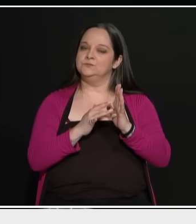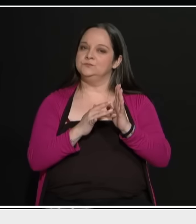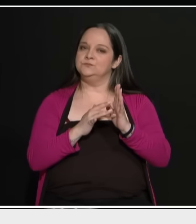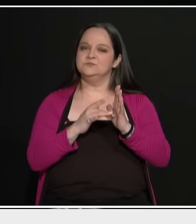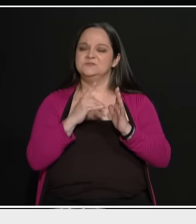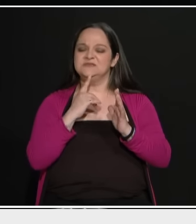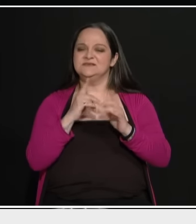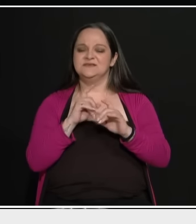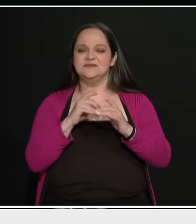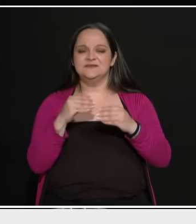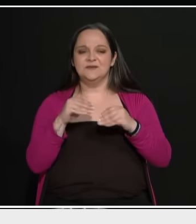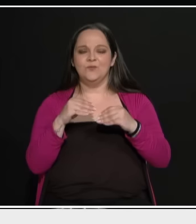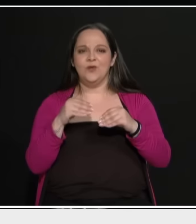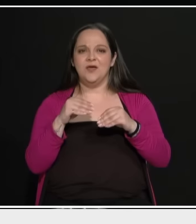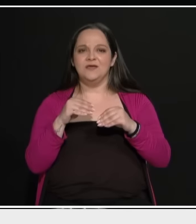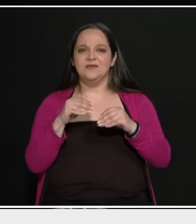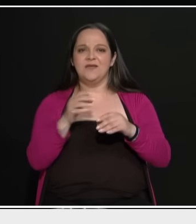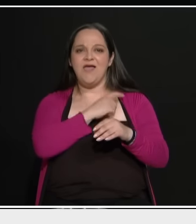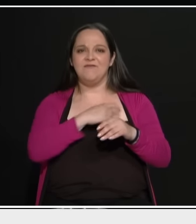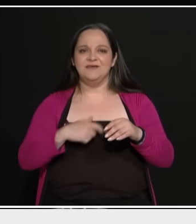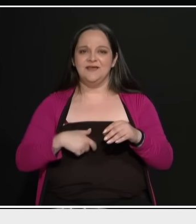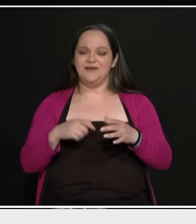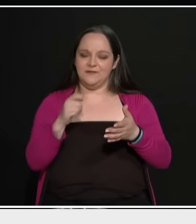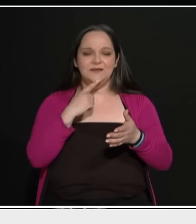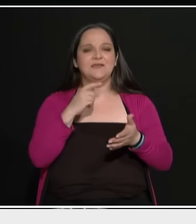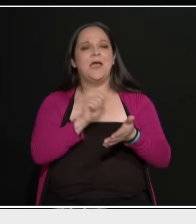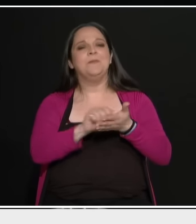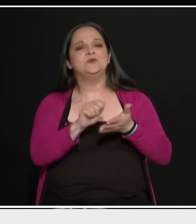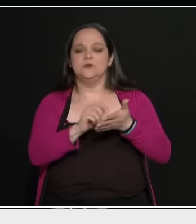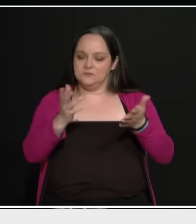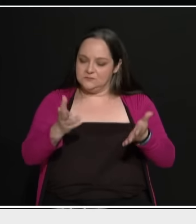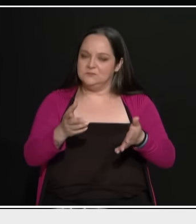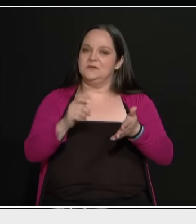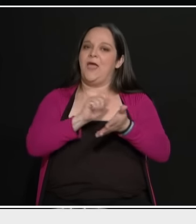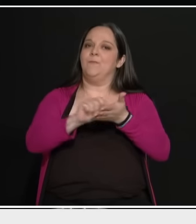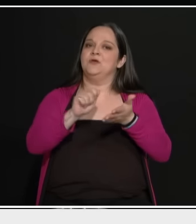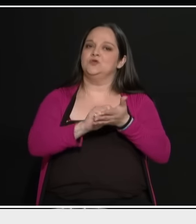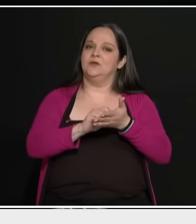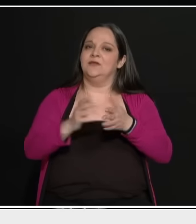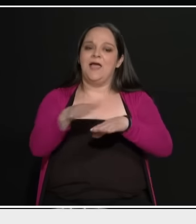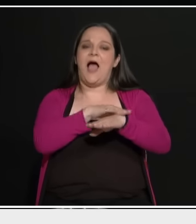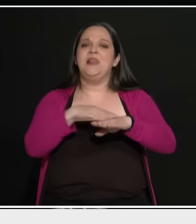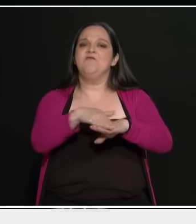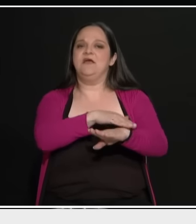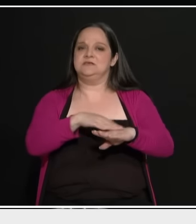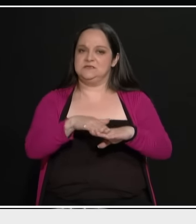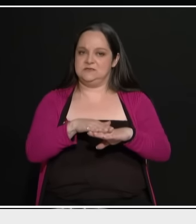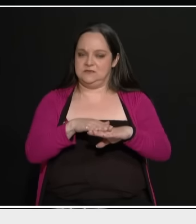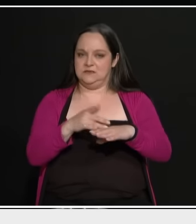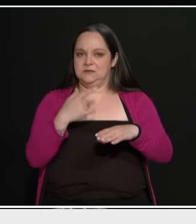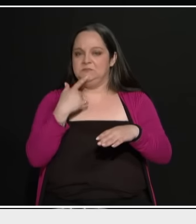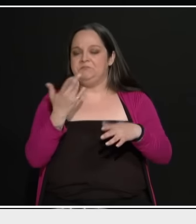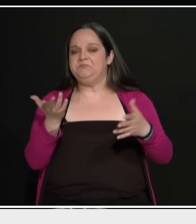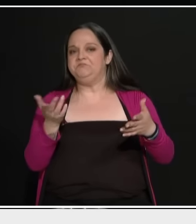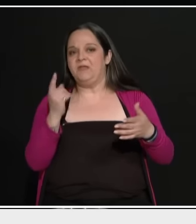λέγε, Ευαγγέλια. Για τις επιστολές λέτε. Επιστολές του Ιησού Χριστού ή αλυφές. Δεν νομίζω